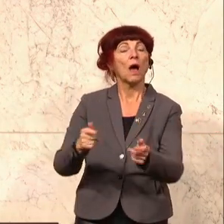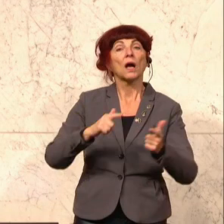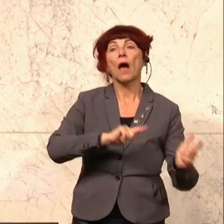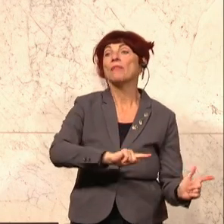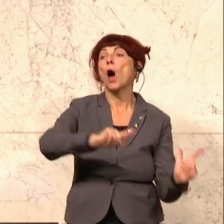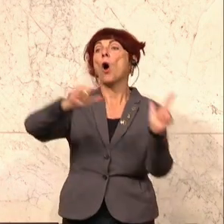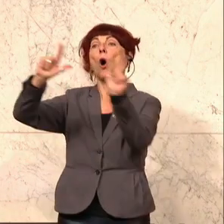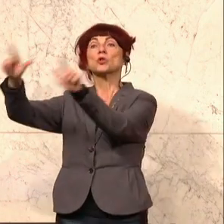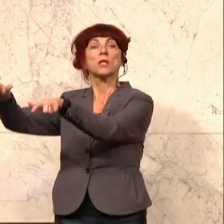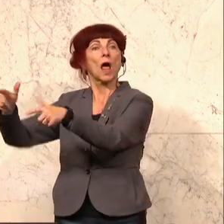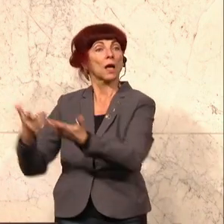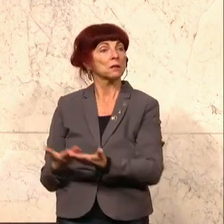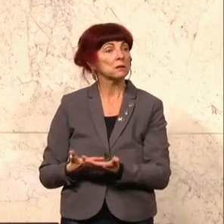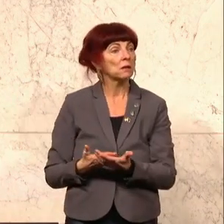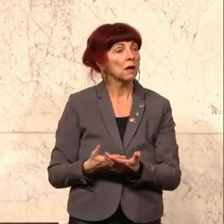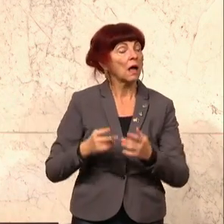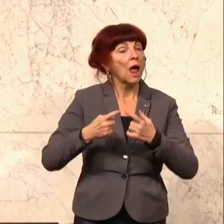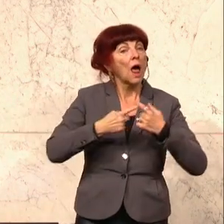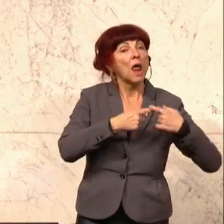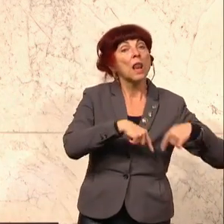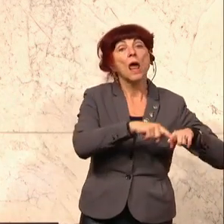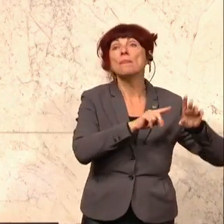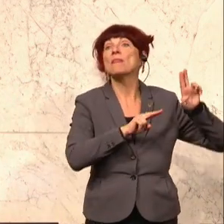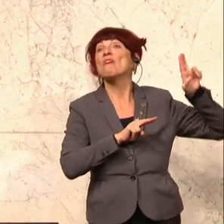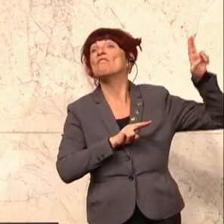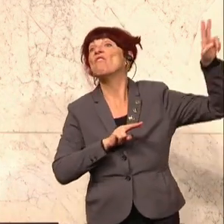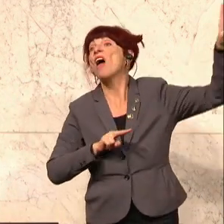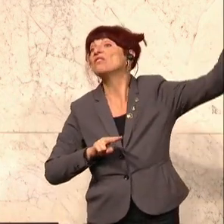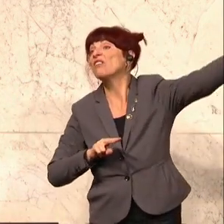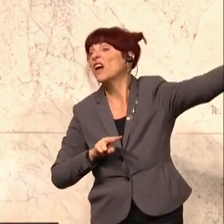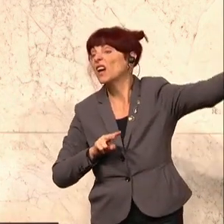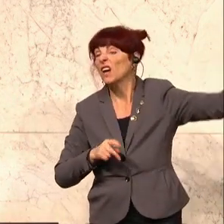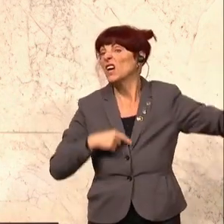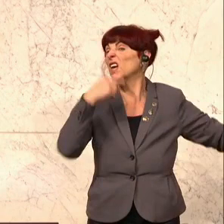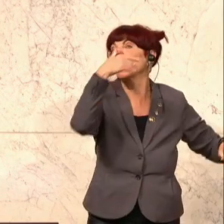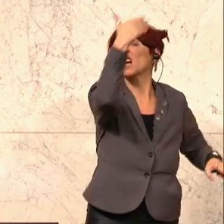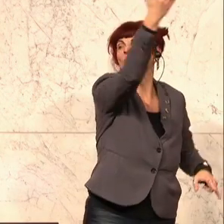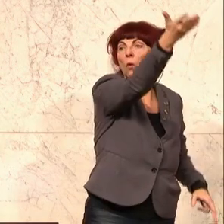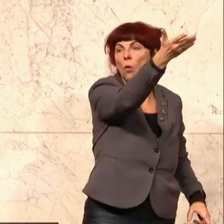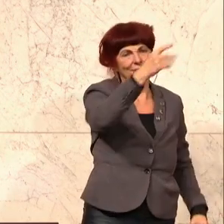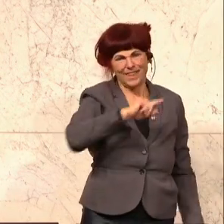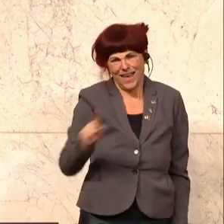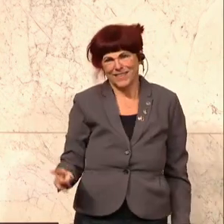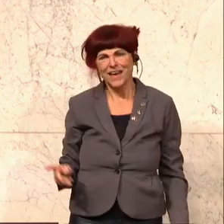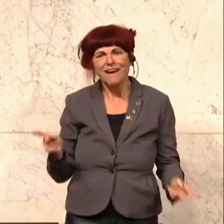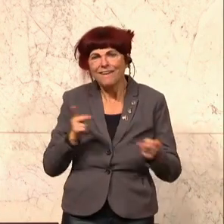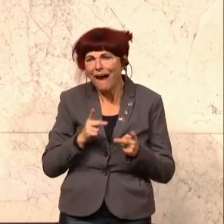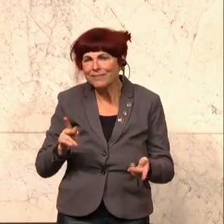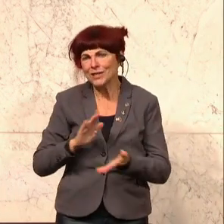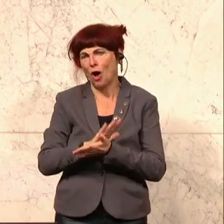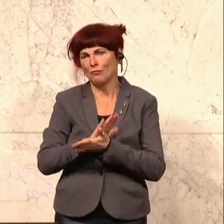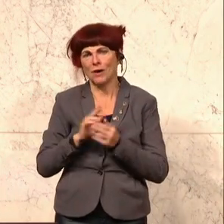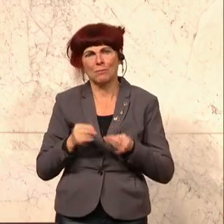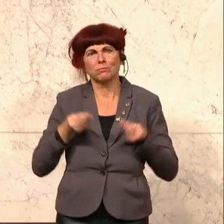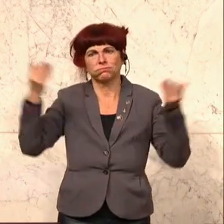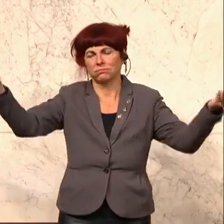ließe, vielleicht auf Länder ganz weit weg, nach irgendwo Istan. Ich bin seit über 30 Jahren